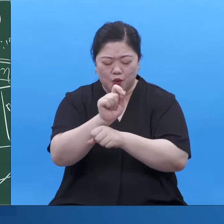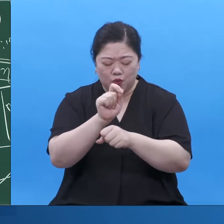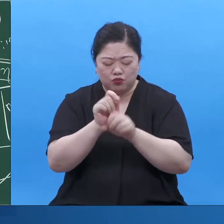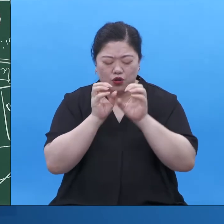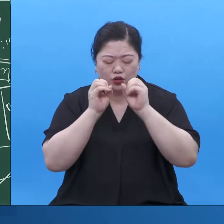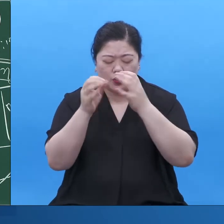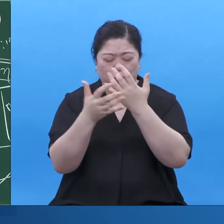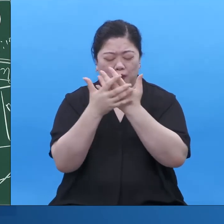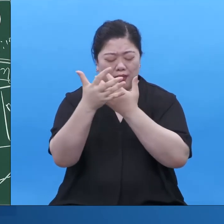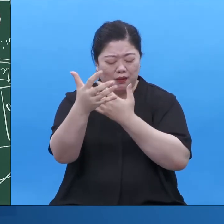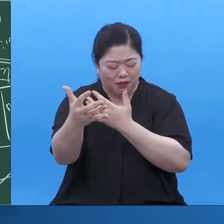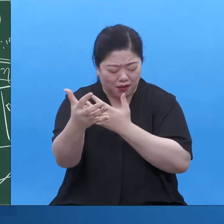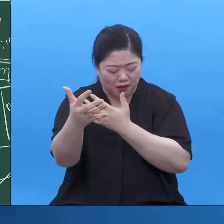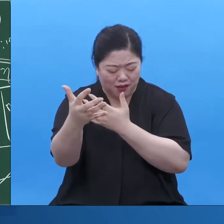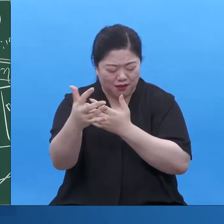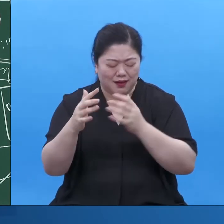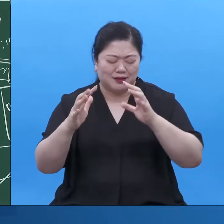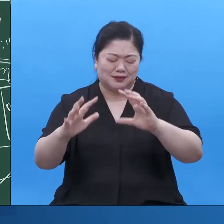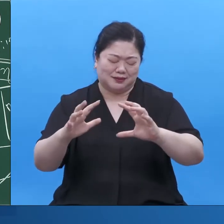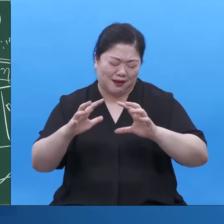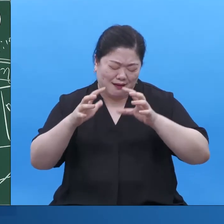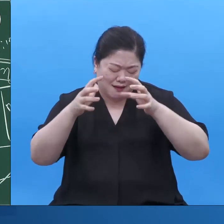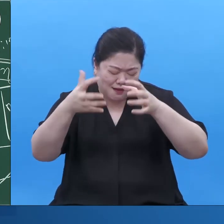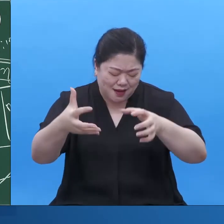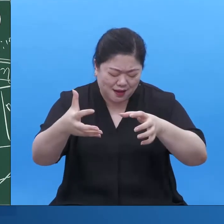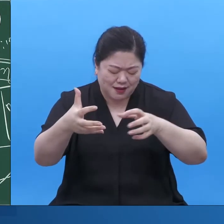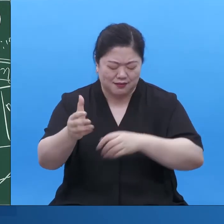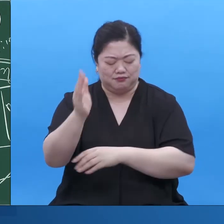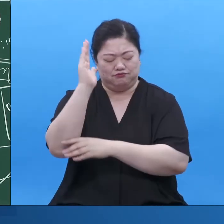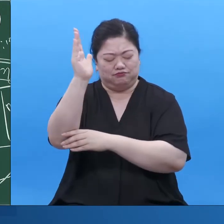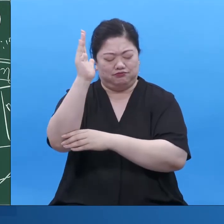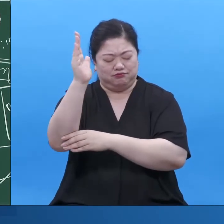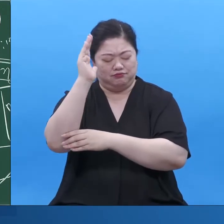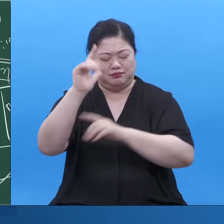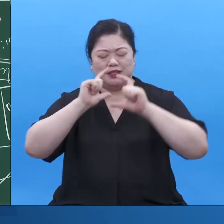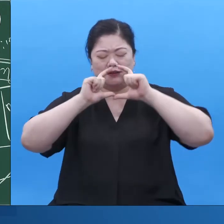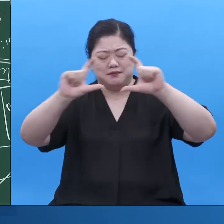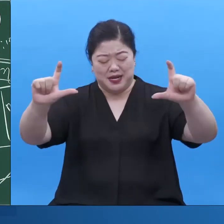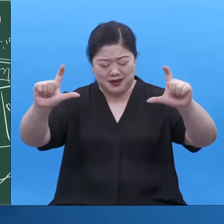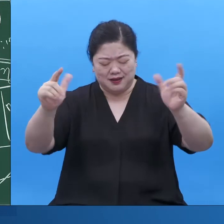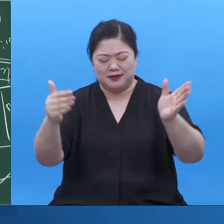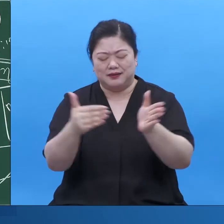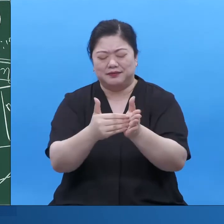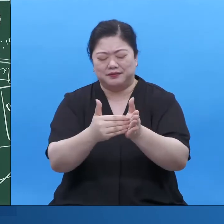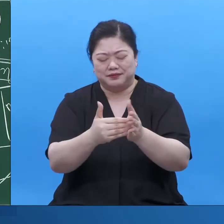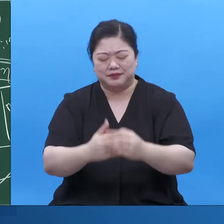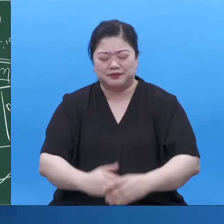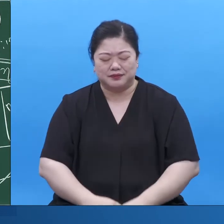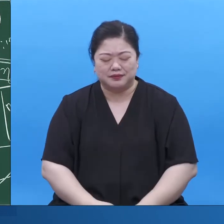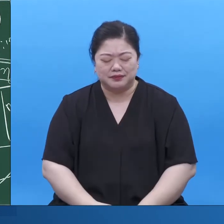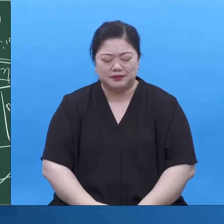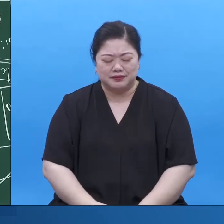전 세계에 하나님의 말씀이 전달되게 하심을 감사드립니다